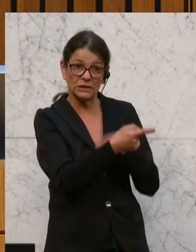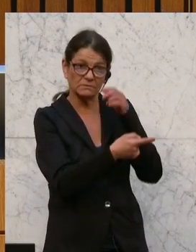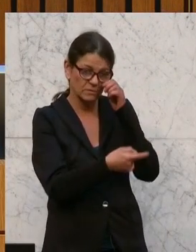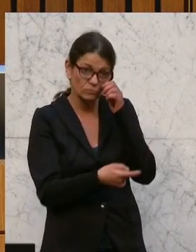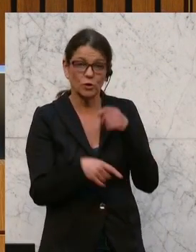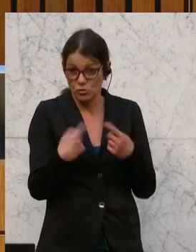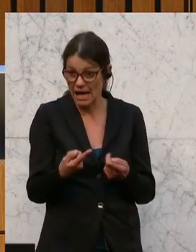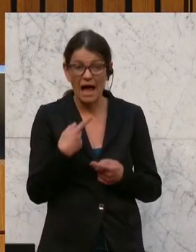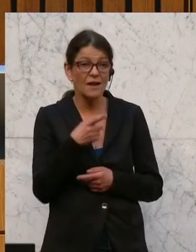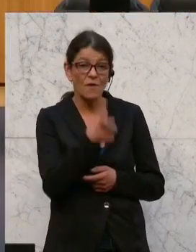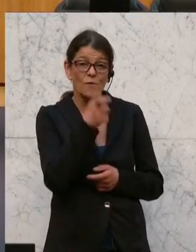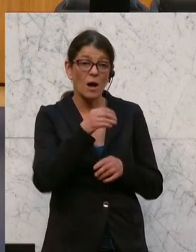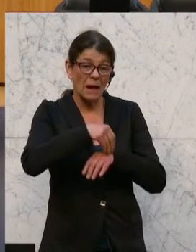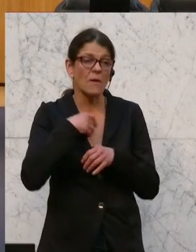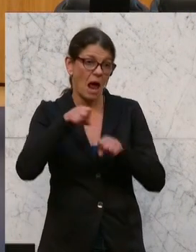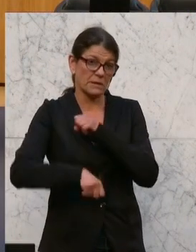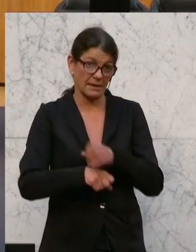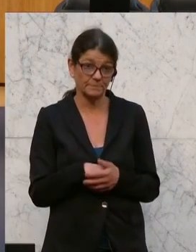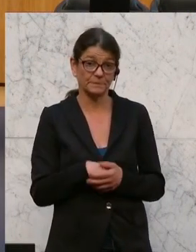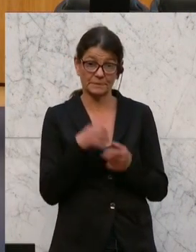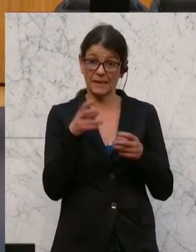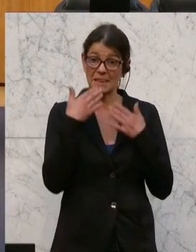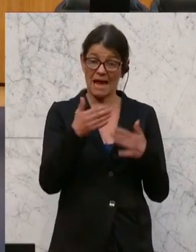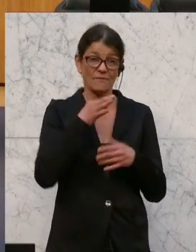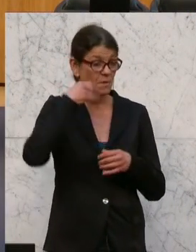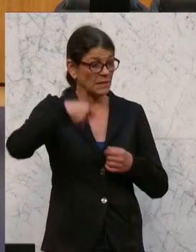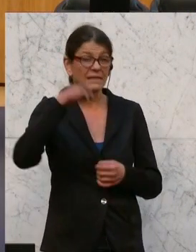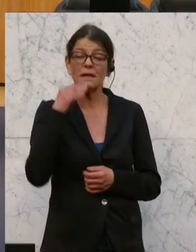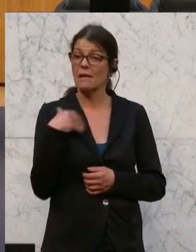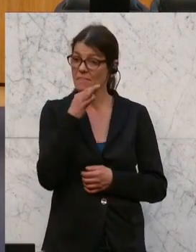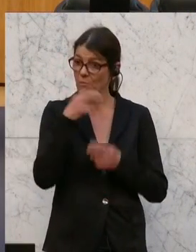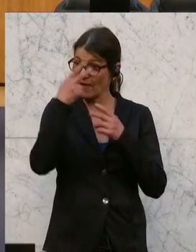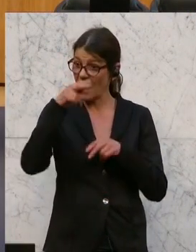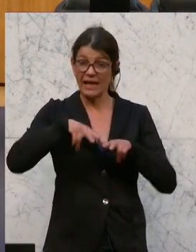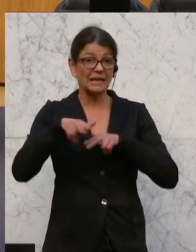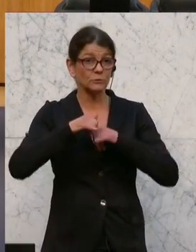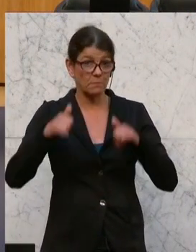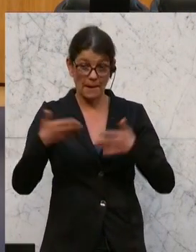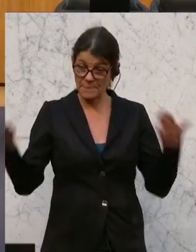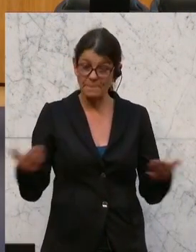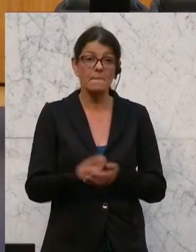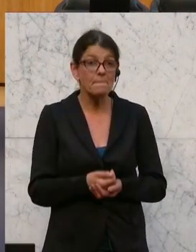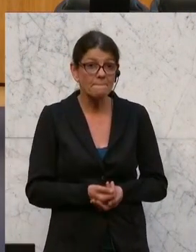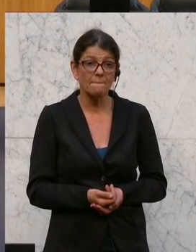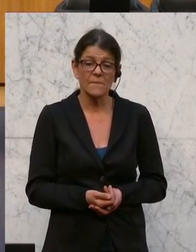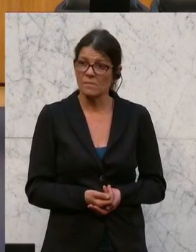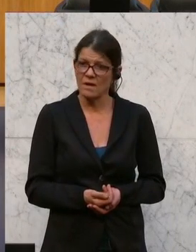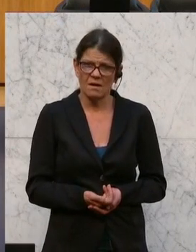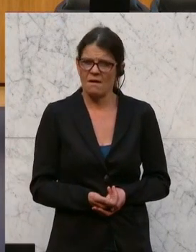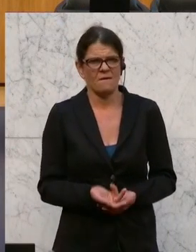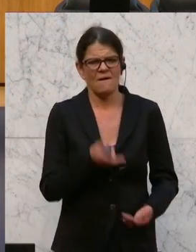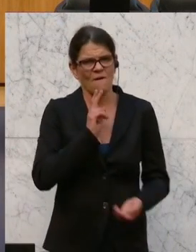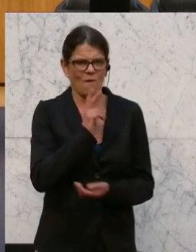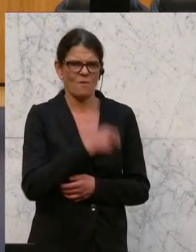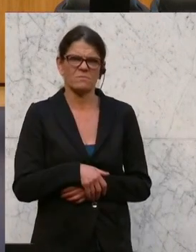dann breche ich die Wortmeldung ab. Danke, Frau Präsidentin. Meine Damen und Herren, auf der Regierungsbank ist schon irgendwie komisch, wenn